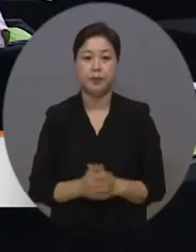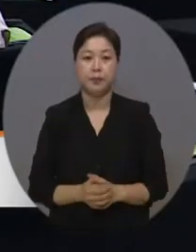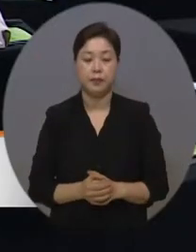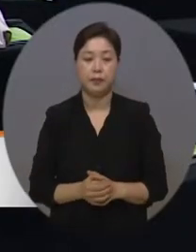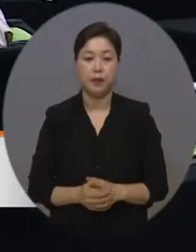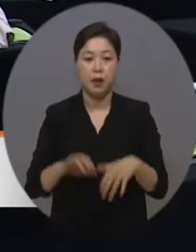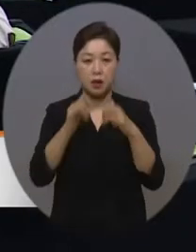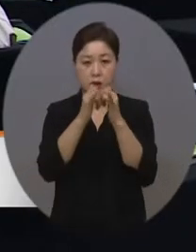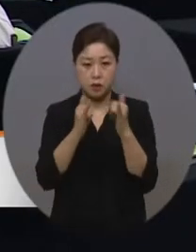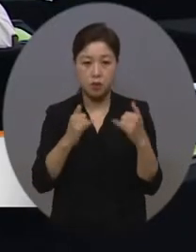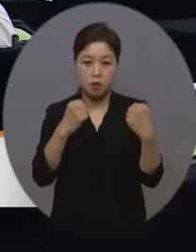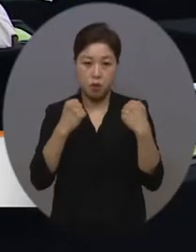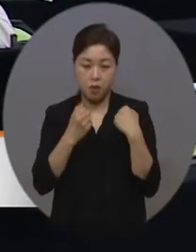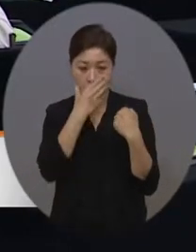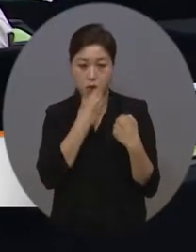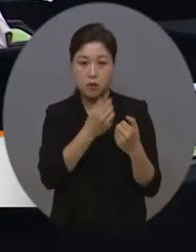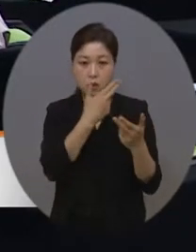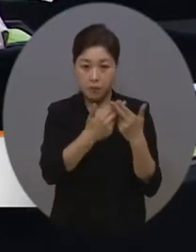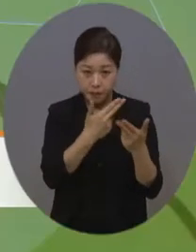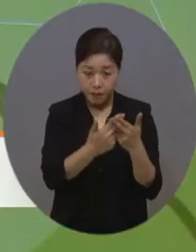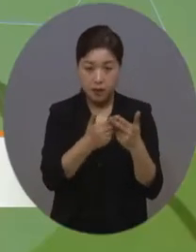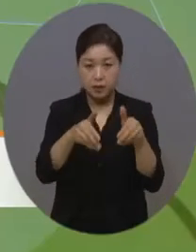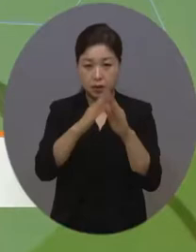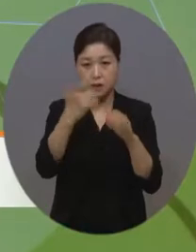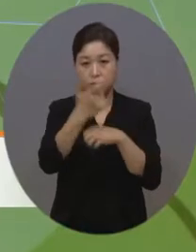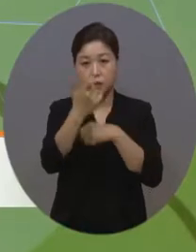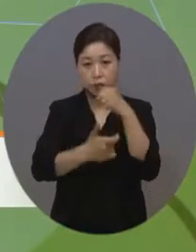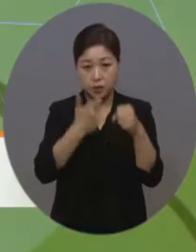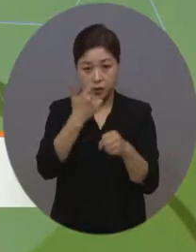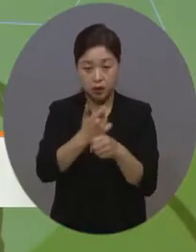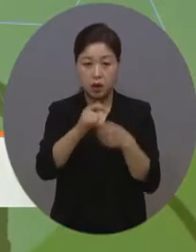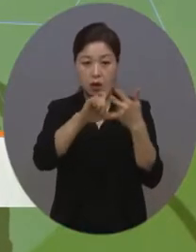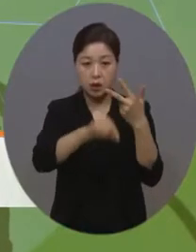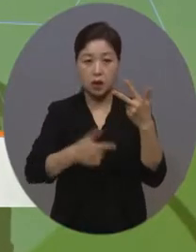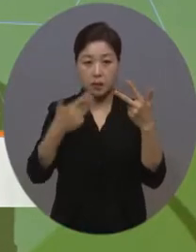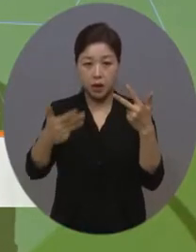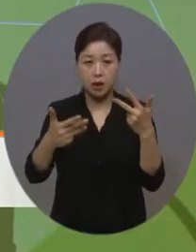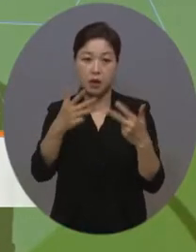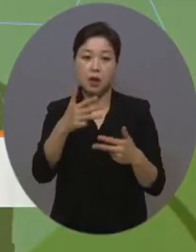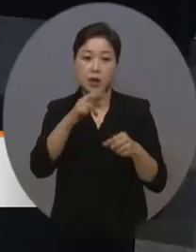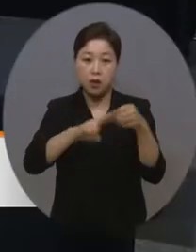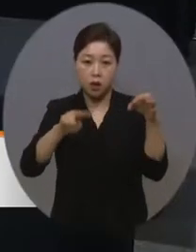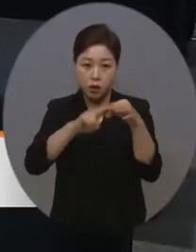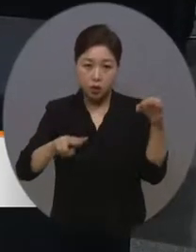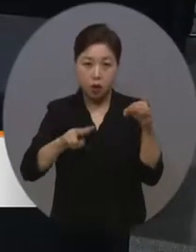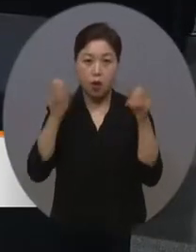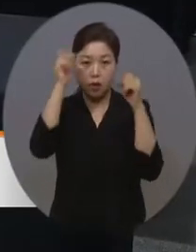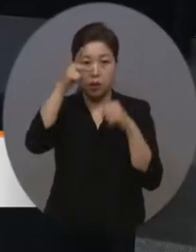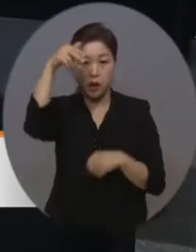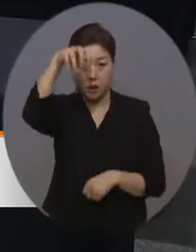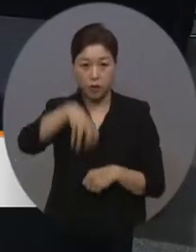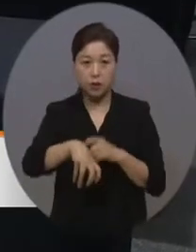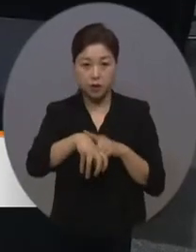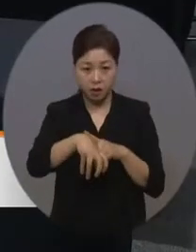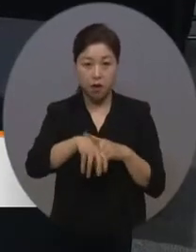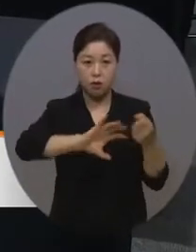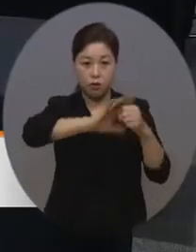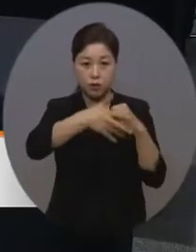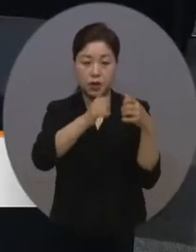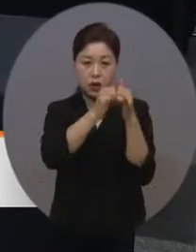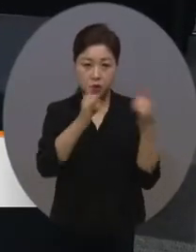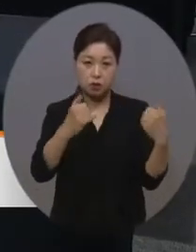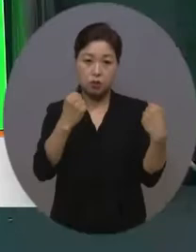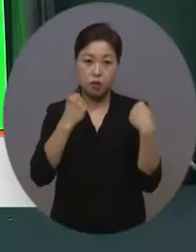인구보건복지협회가 창립 60주년을 맞아 지난 8일 여의도 글래드호텔에서 국제인구보건심포지엄을